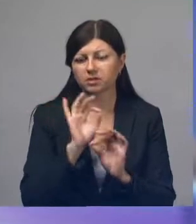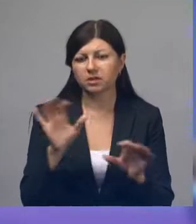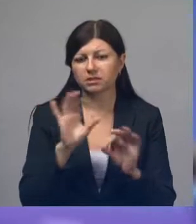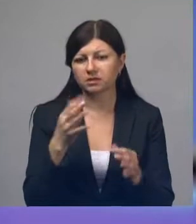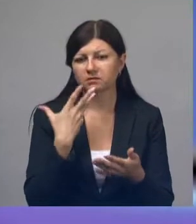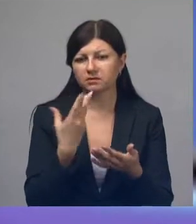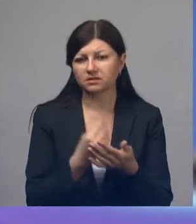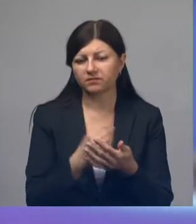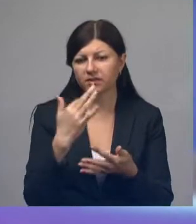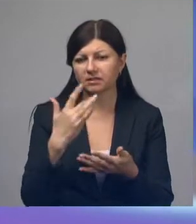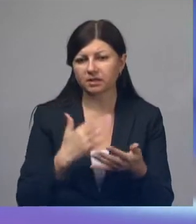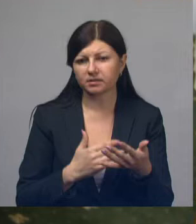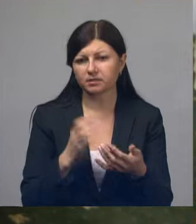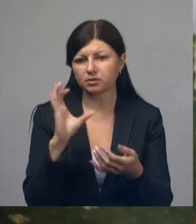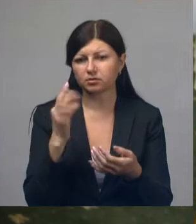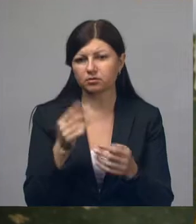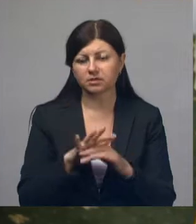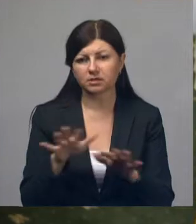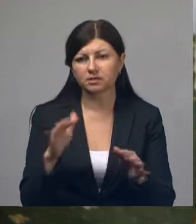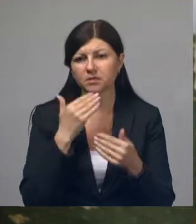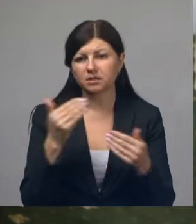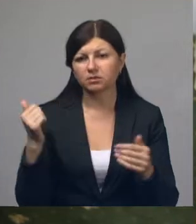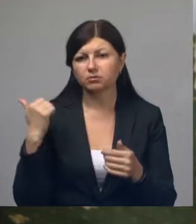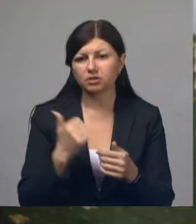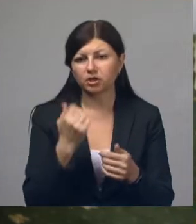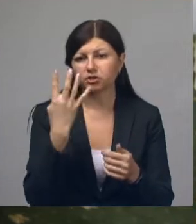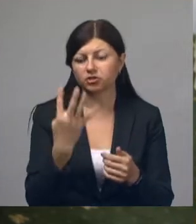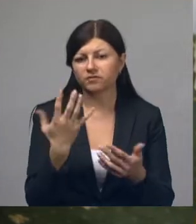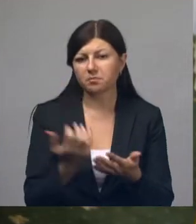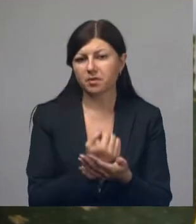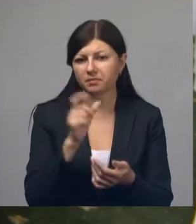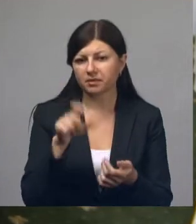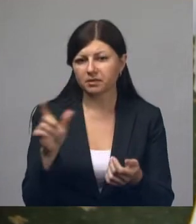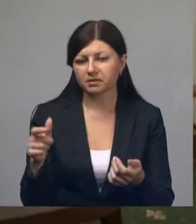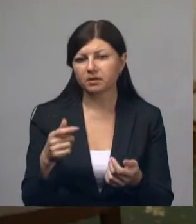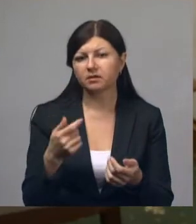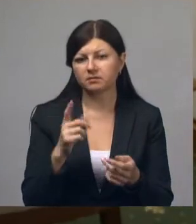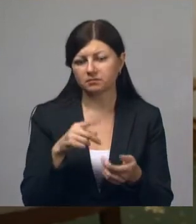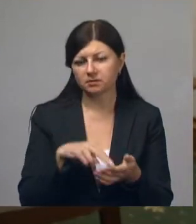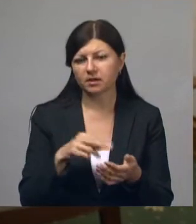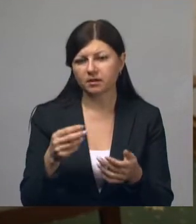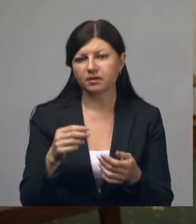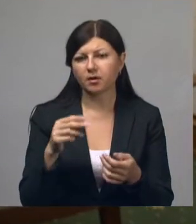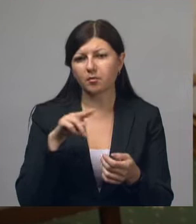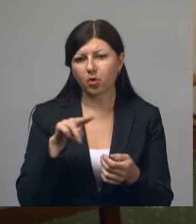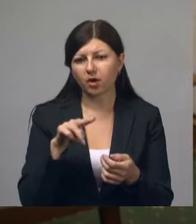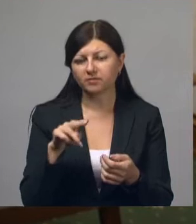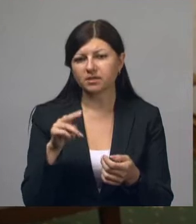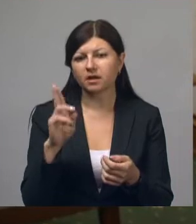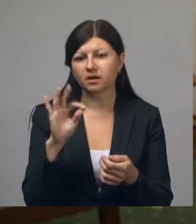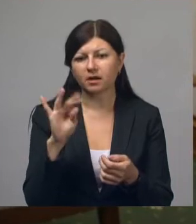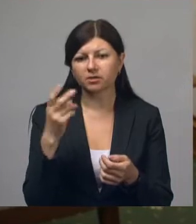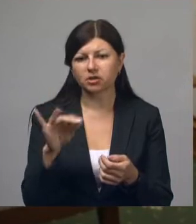на своей странице в социальных сетях. За последнюю неделю четверо победителей заняли должности в администрациях Прохоровского и